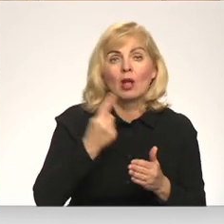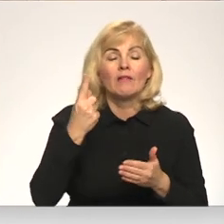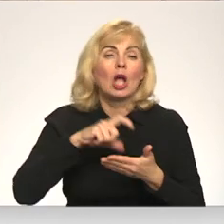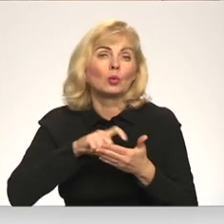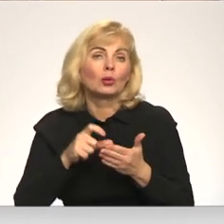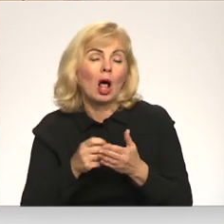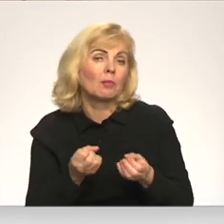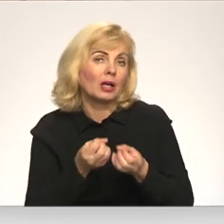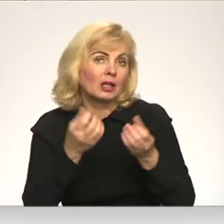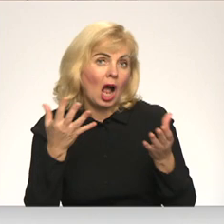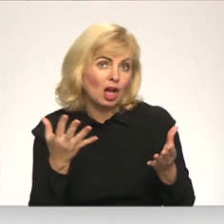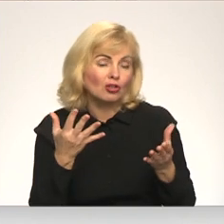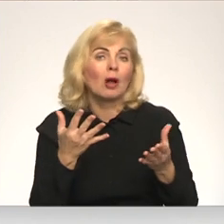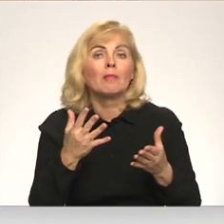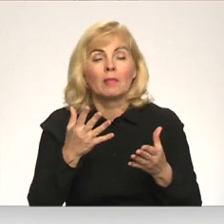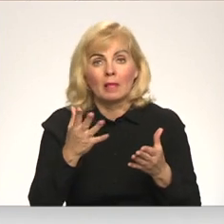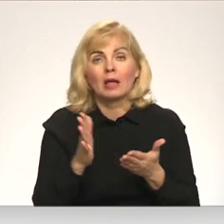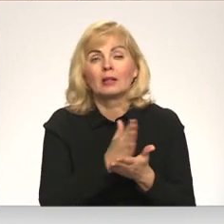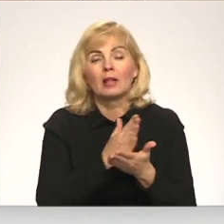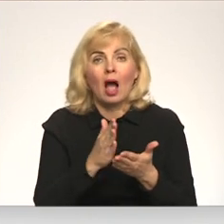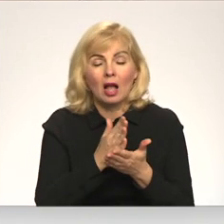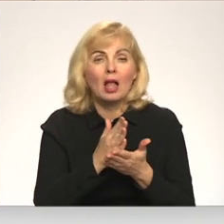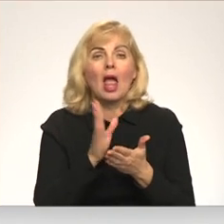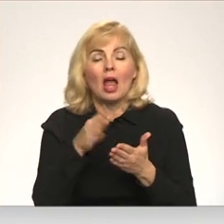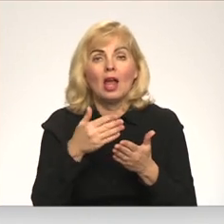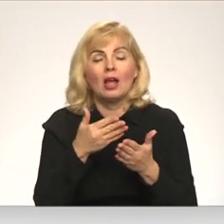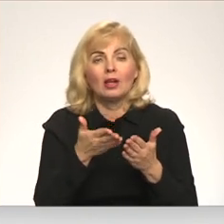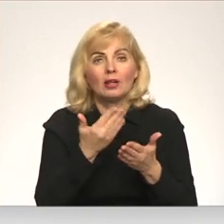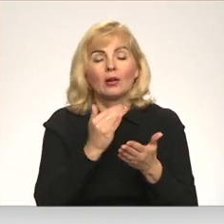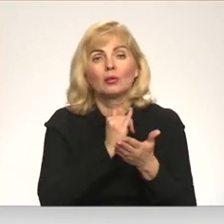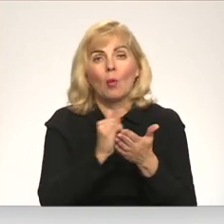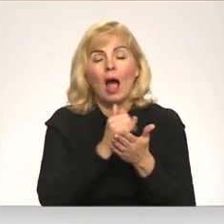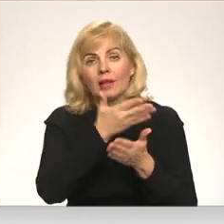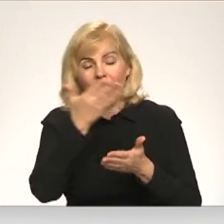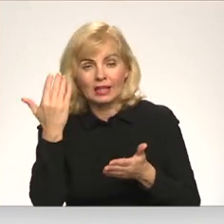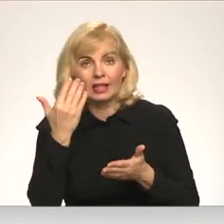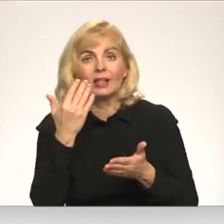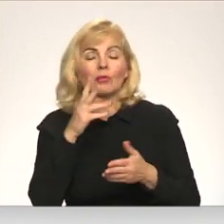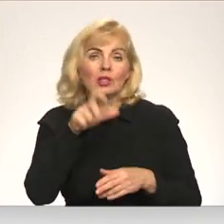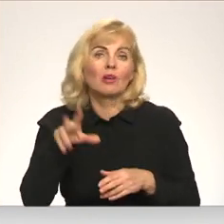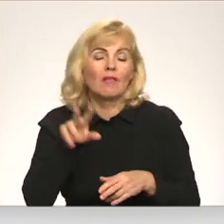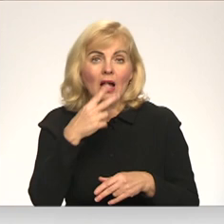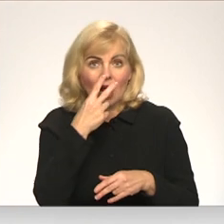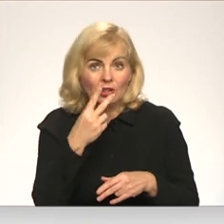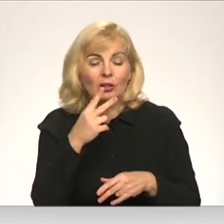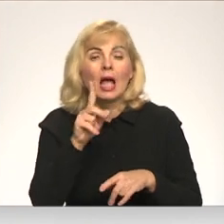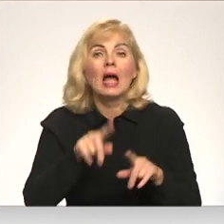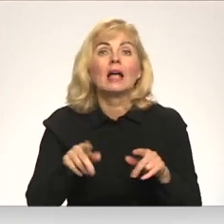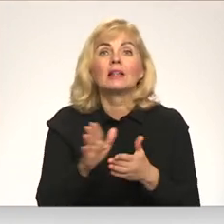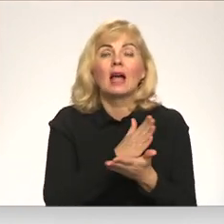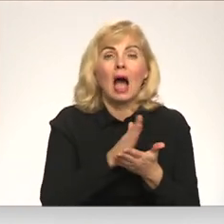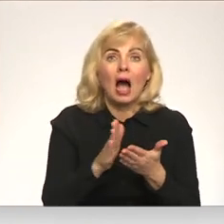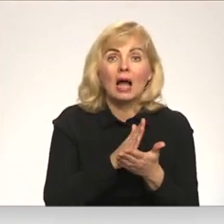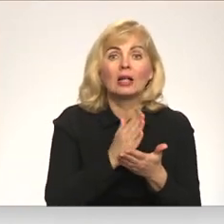krāšņumu jau daļēji izdevies atklāt cilvēku acīm. Šie atsegumi ir iekonservēti un es ļoti ceru, vai tas